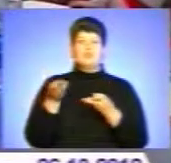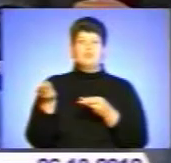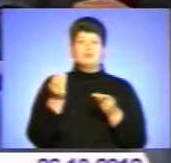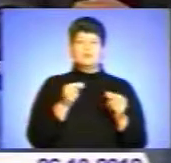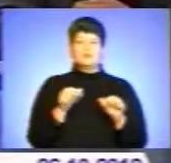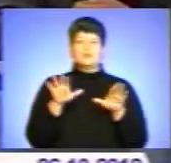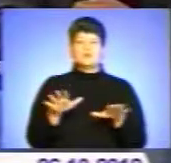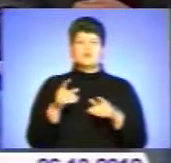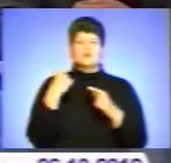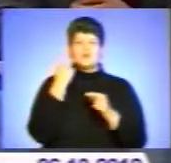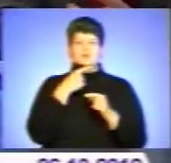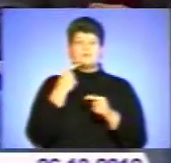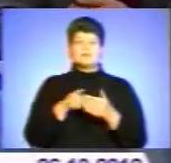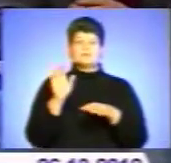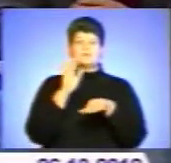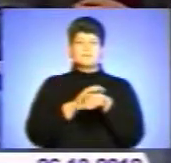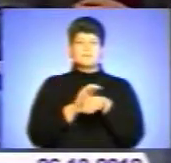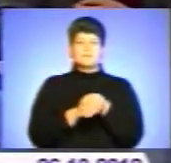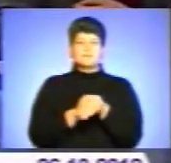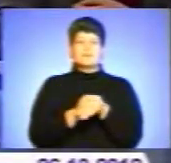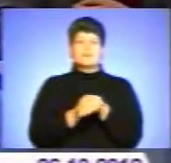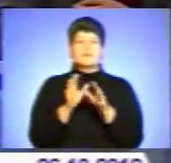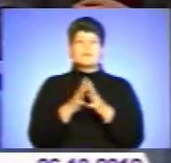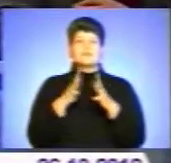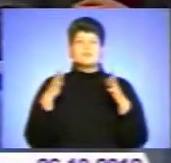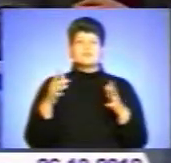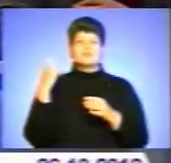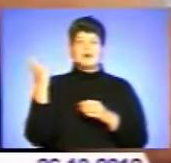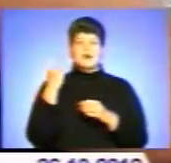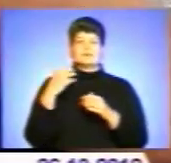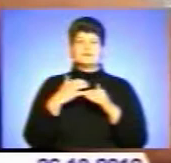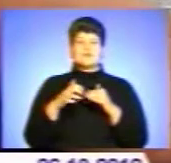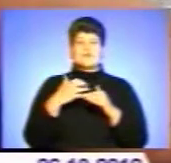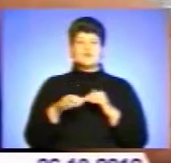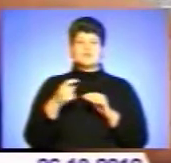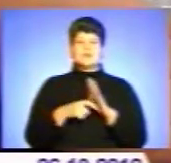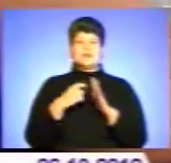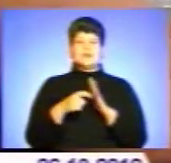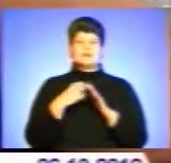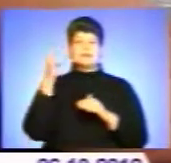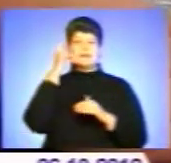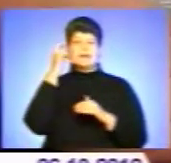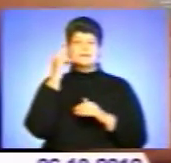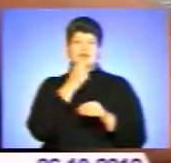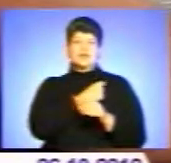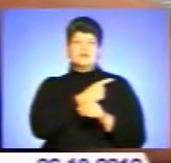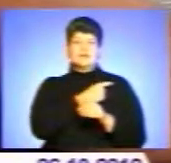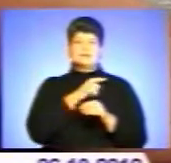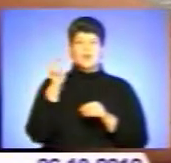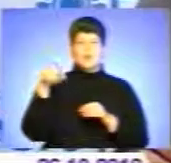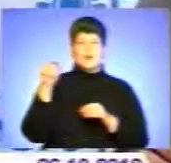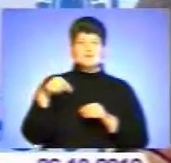процес. Таких інцидентів зафіксовано найбільше у Харківській, Херсонській, Донецькій, Київській, Одеській і Луганській